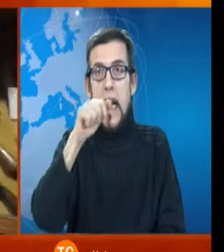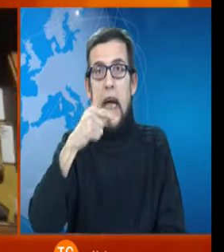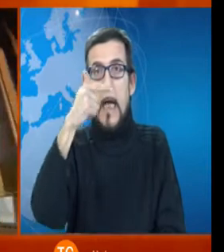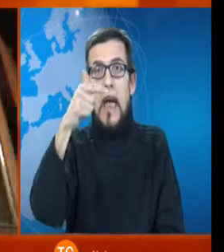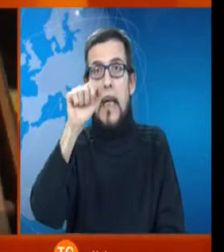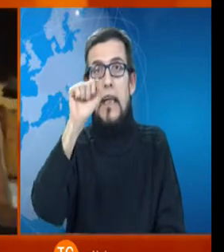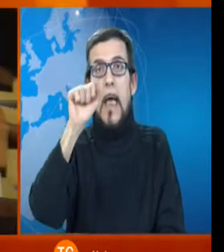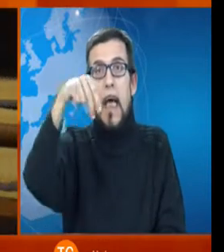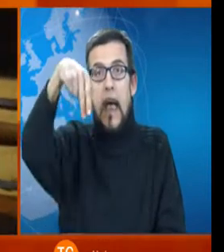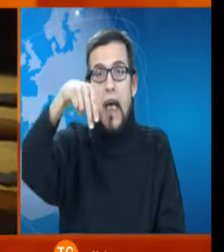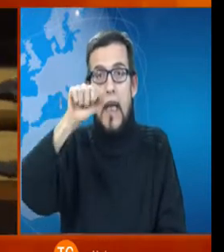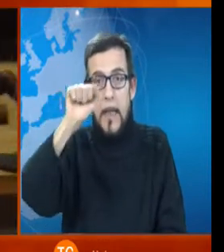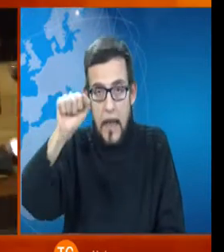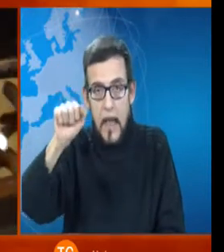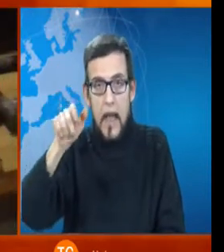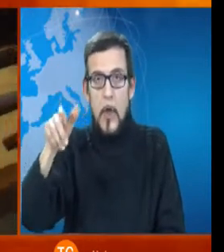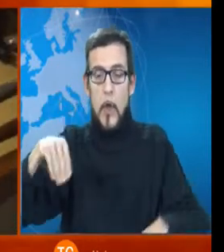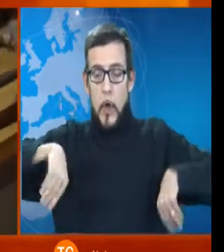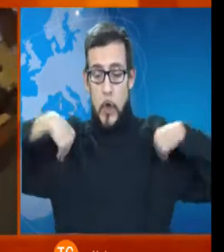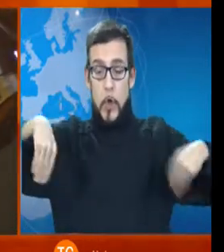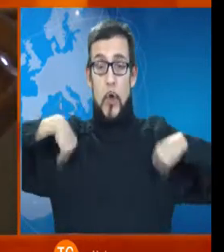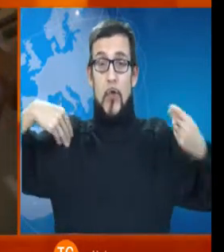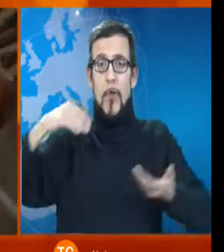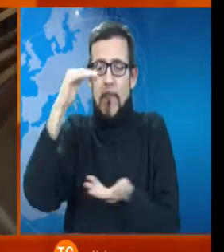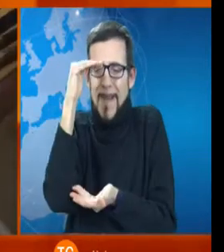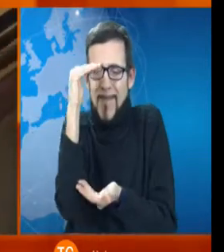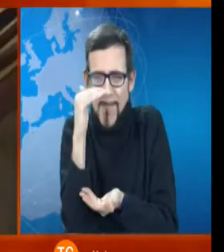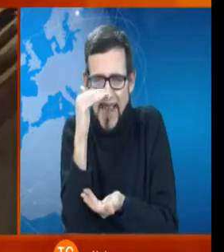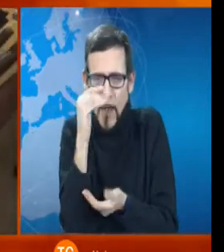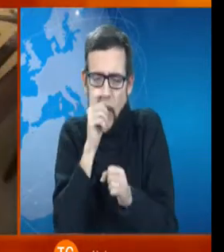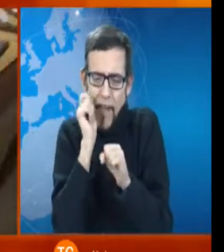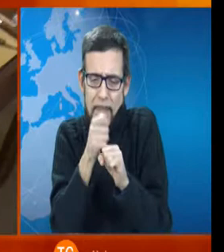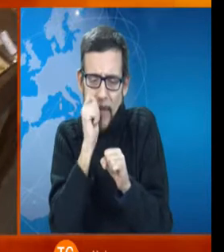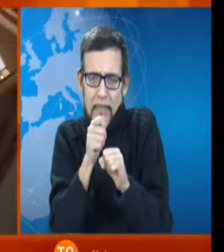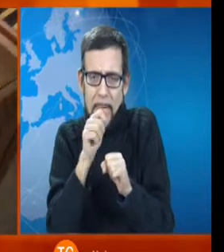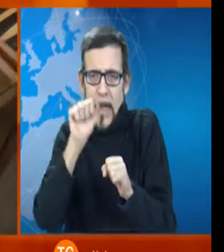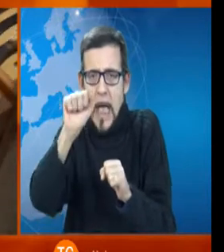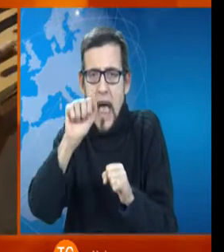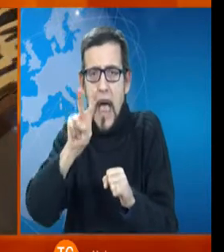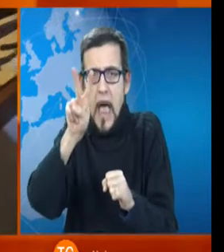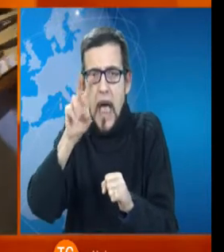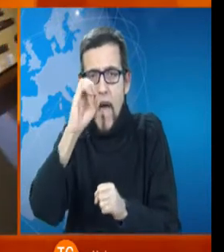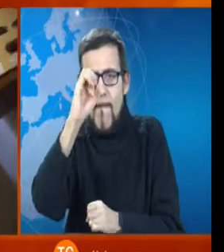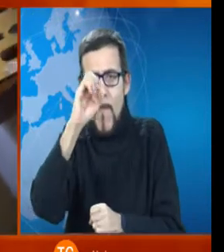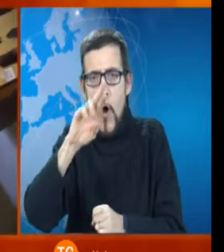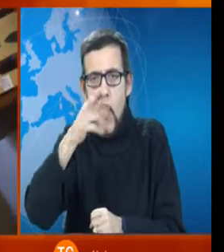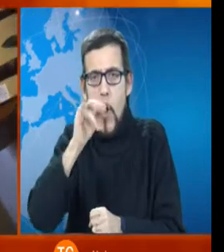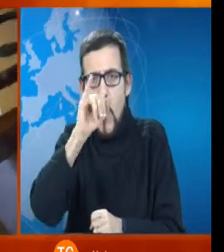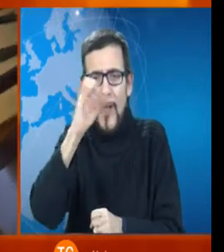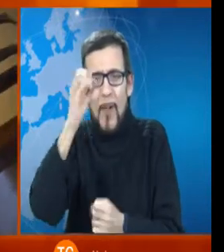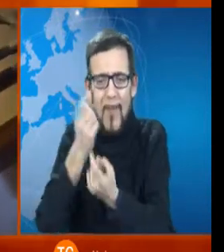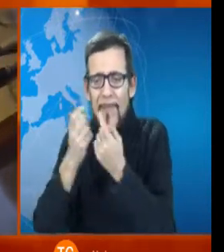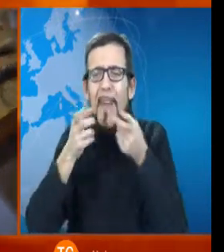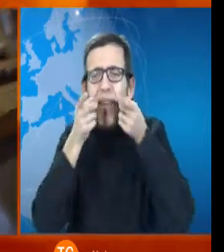piccolissime che sono anch'esse intarsiate nell'avorio ma troviamo tutta una serie di oggetti da parata